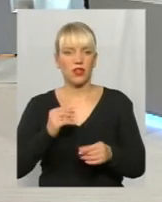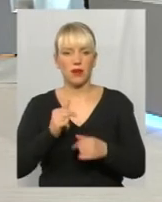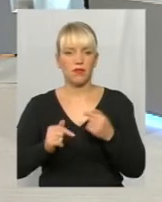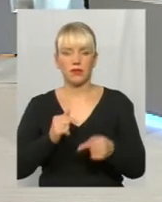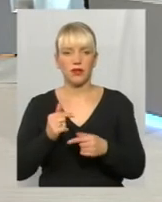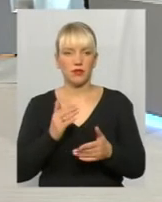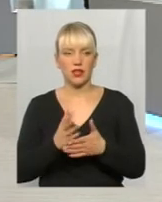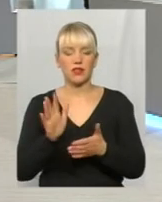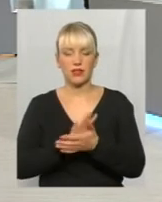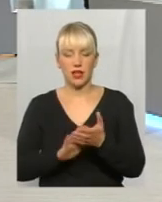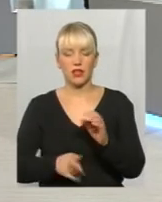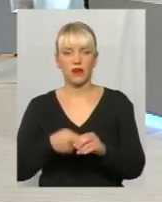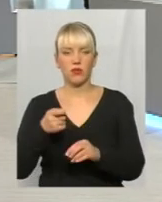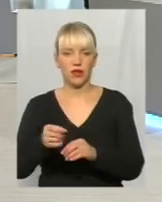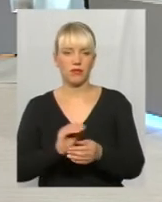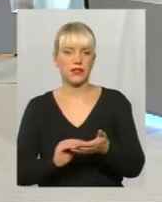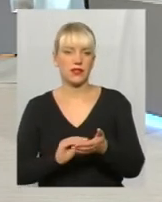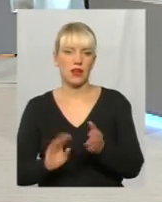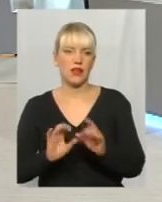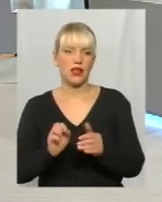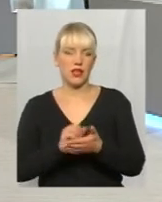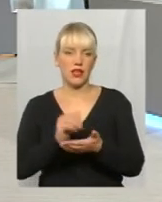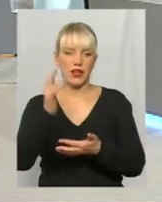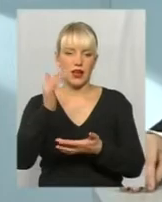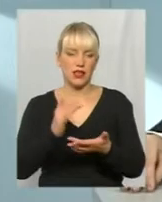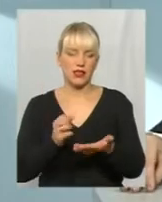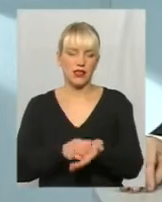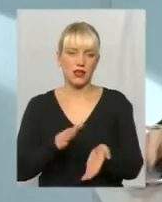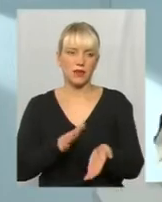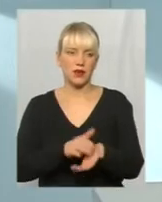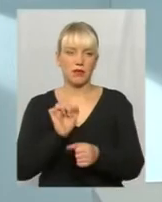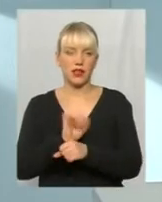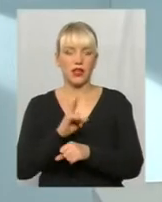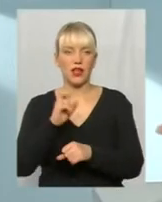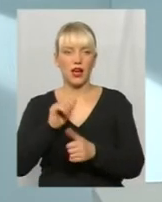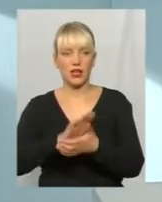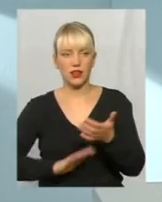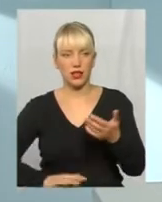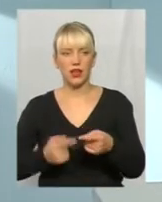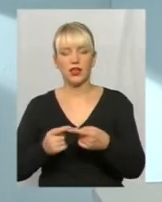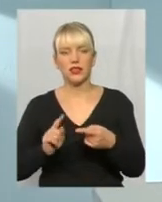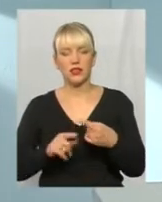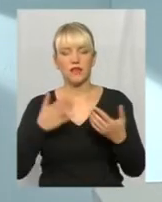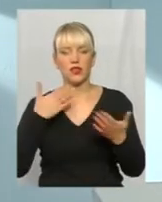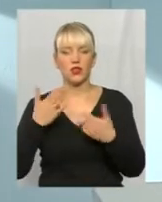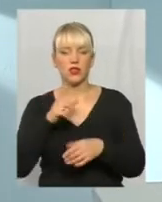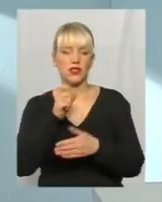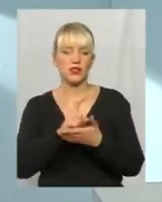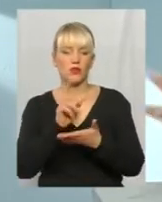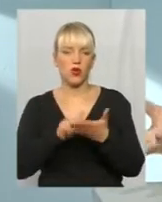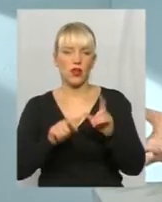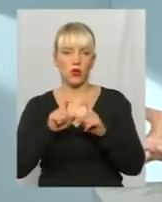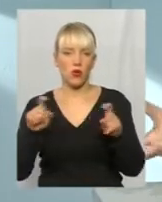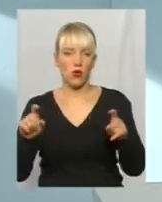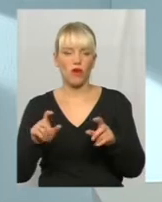заяву написав, все. І в реєстрі відмічається припинення. А далі вже відносини з податковим органом, вони ж